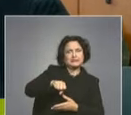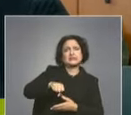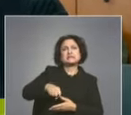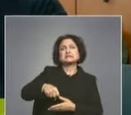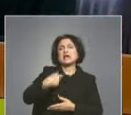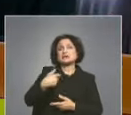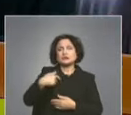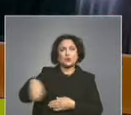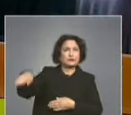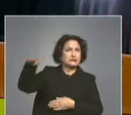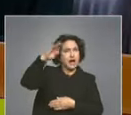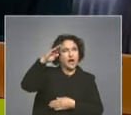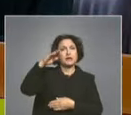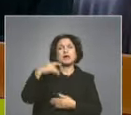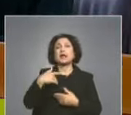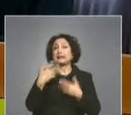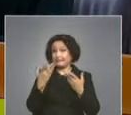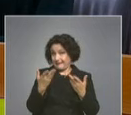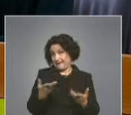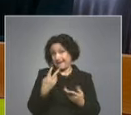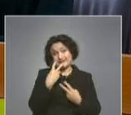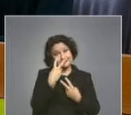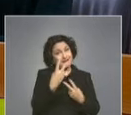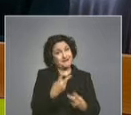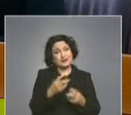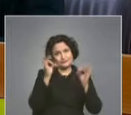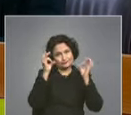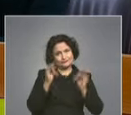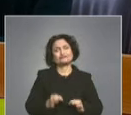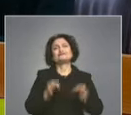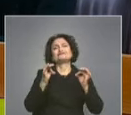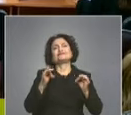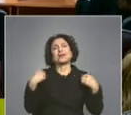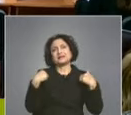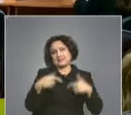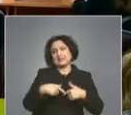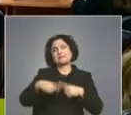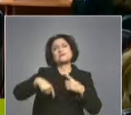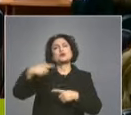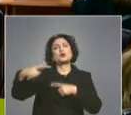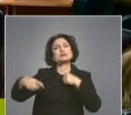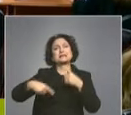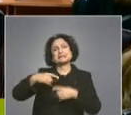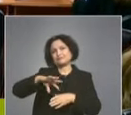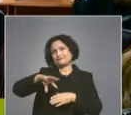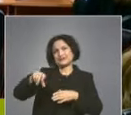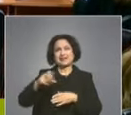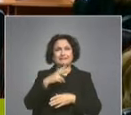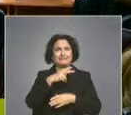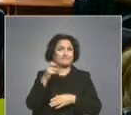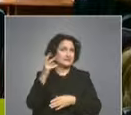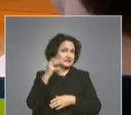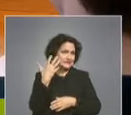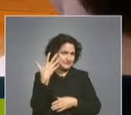ще удари във парапета. Така изглежда един действителен съдебен процес по дело за грабеж на чанта с 235